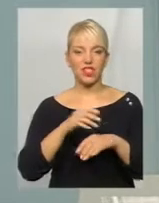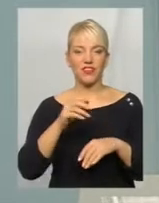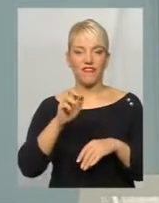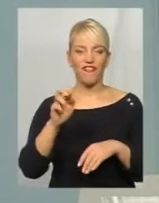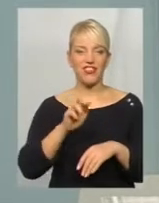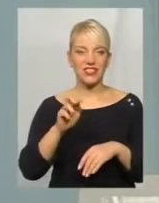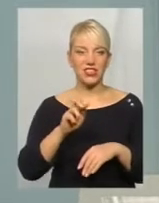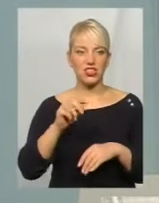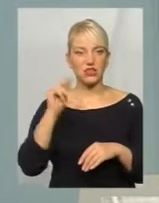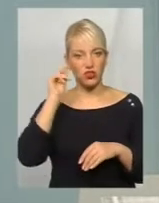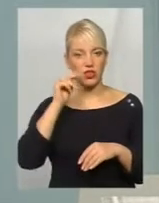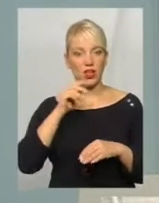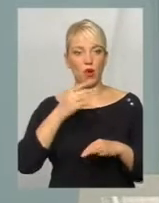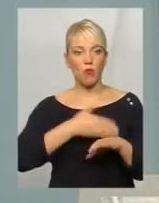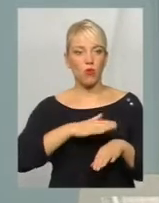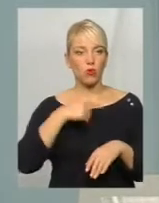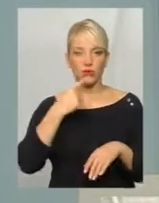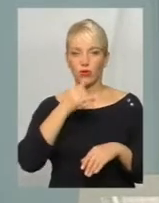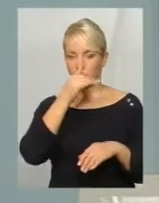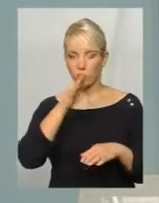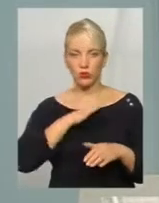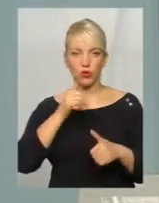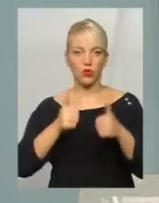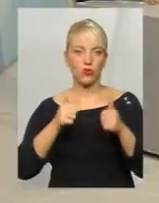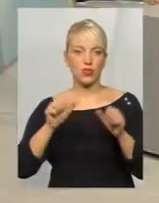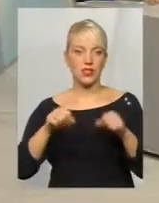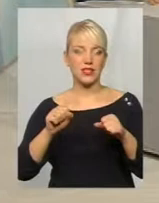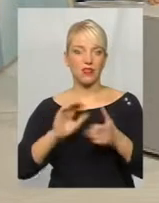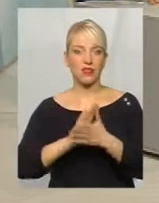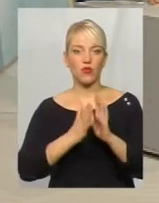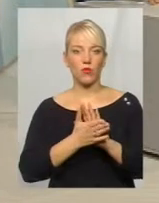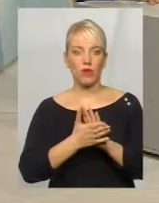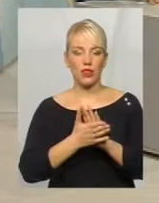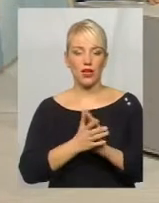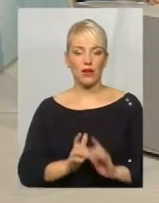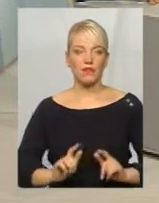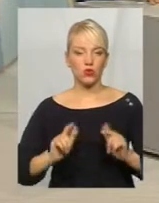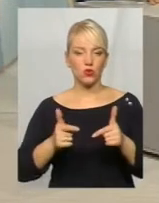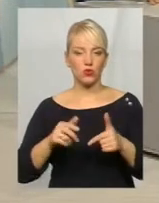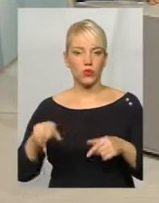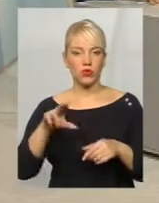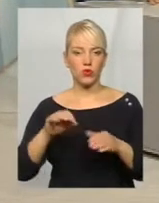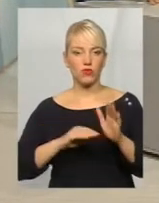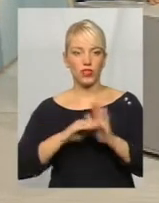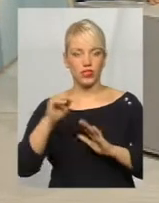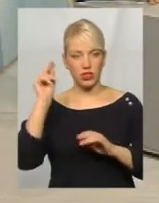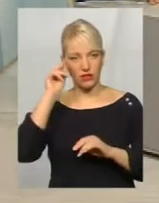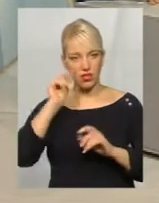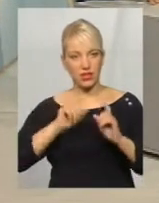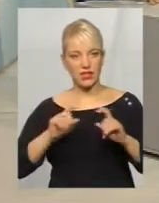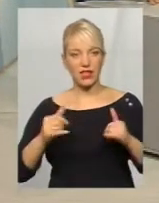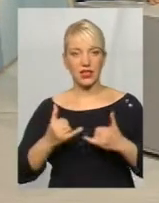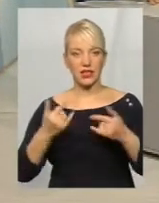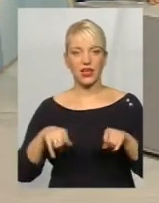школі вивчала польською мовою, вона не буде конкурентно здатна в умовах вступу до вищих навчальних закладів. Фактично, ми для таких